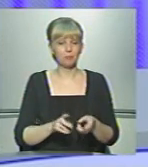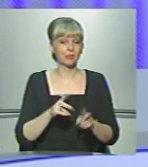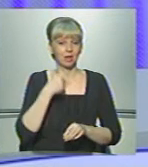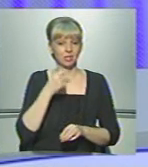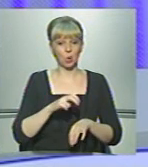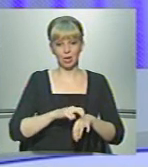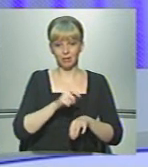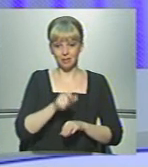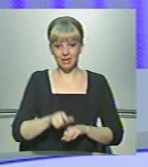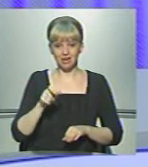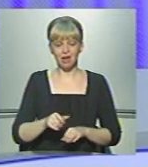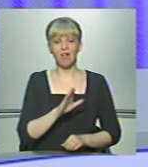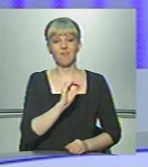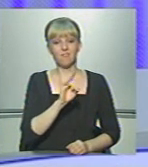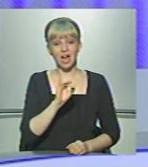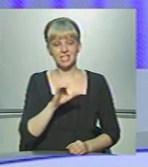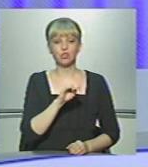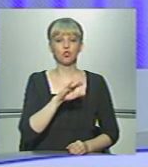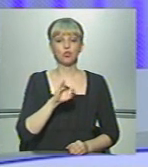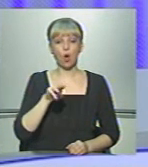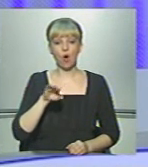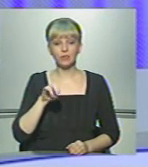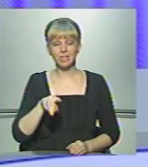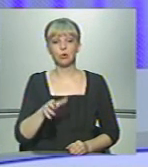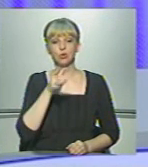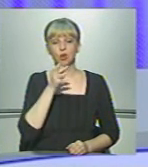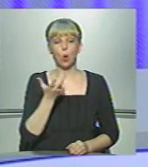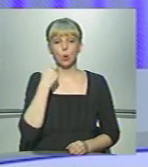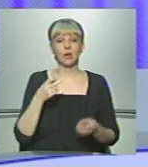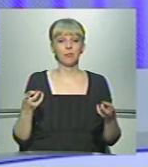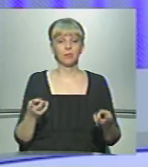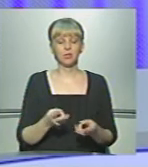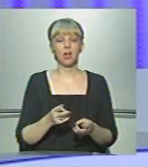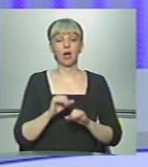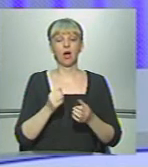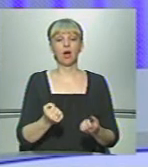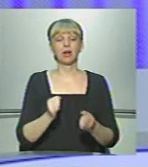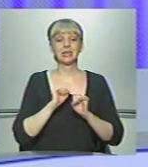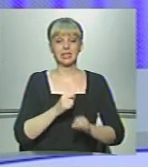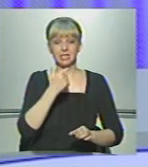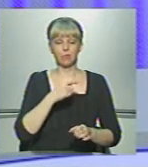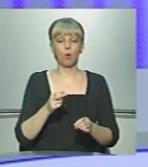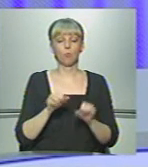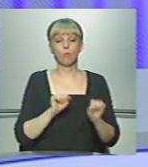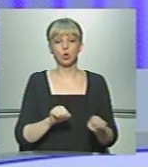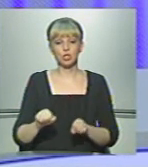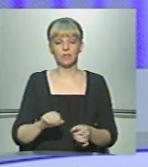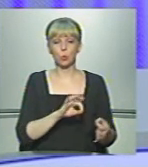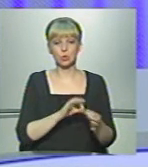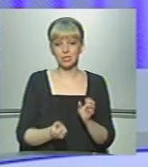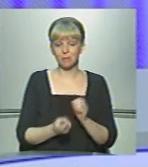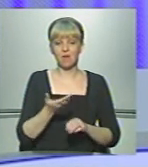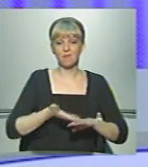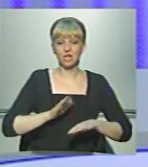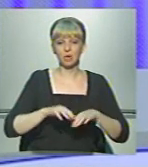як кажуть лікарі, вересень – жовтень той час, коли потрібно убезпечувати себе від можливих оскладнень, спричинених